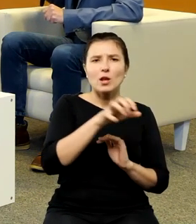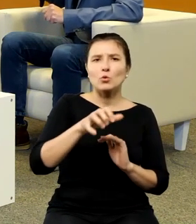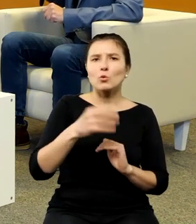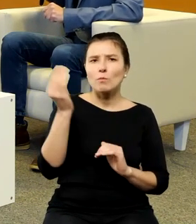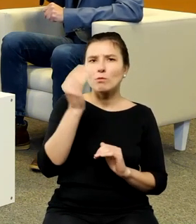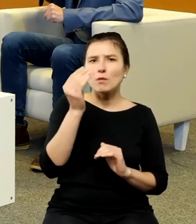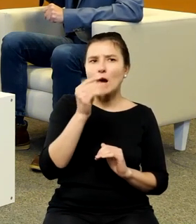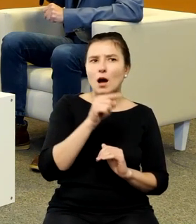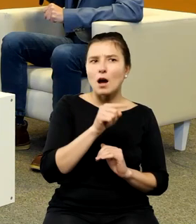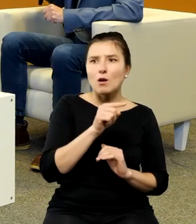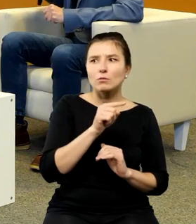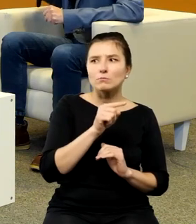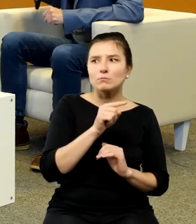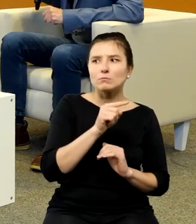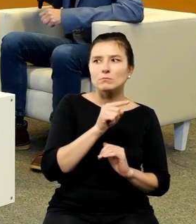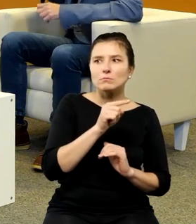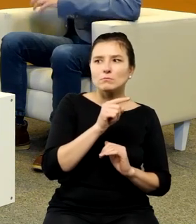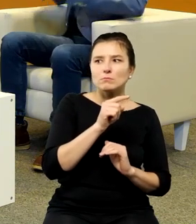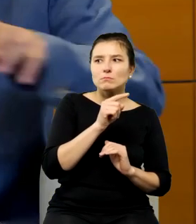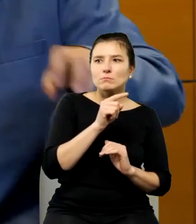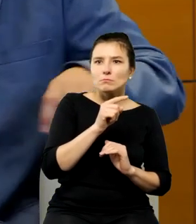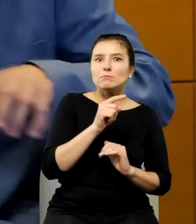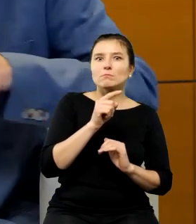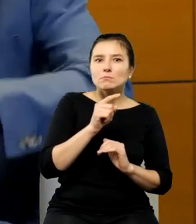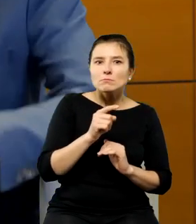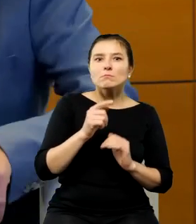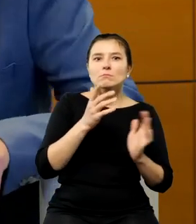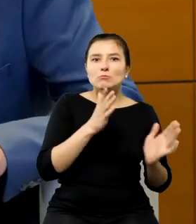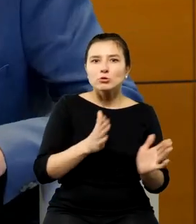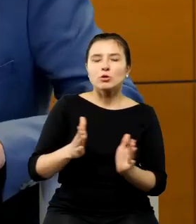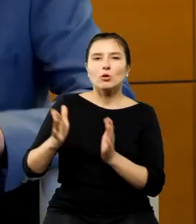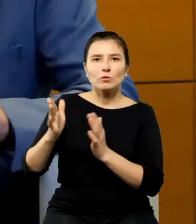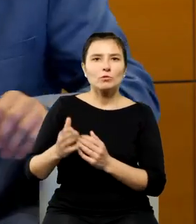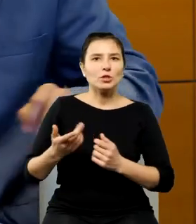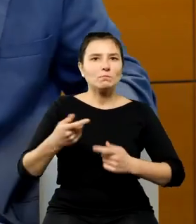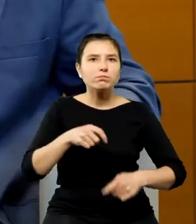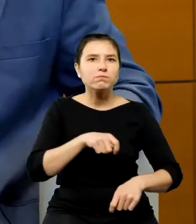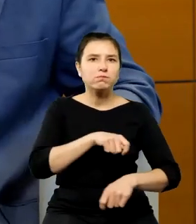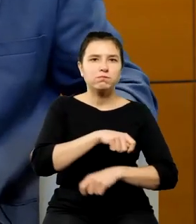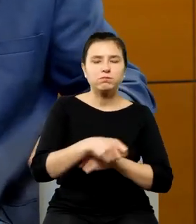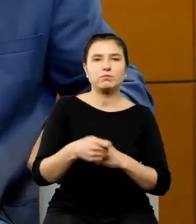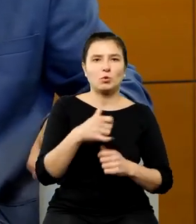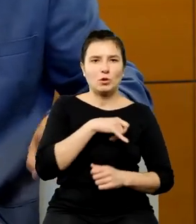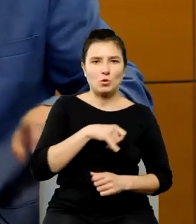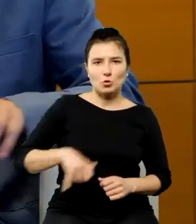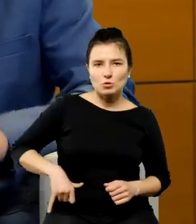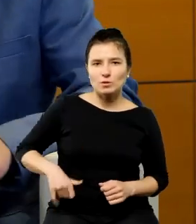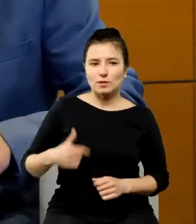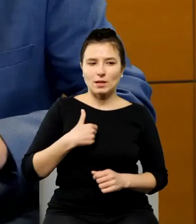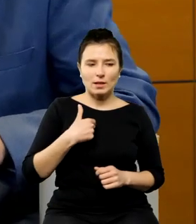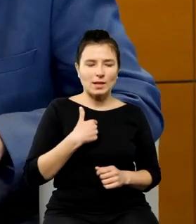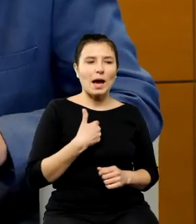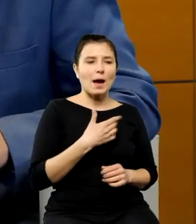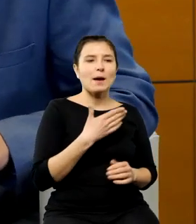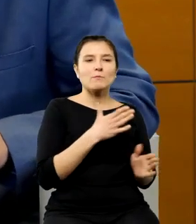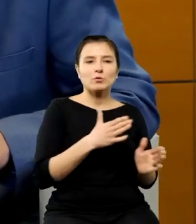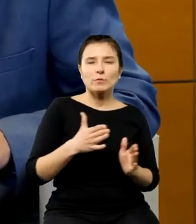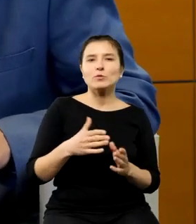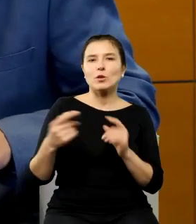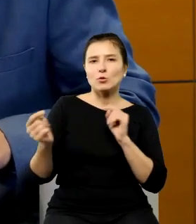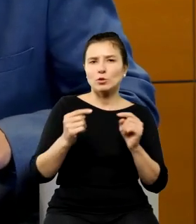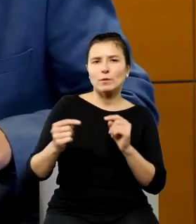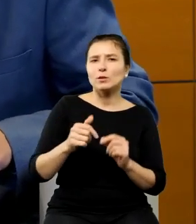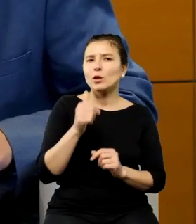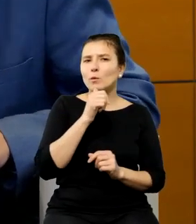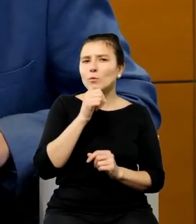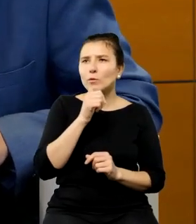bić tym rytmem rocznicowym jak przygotowując się do tej dzisiejszej debaty próbowałem sobie nakreślić w swoich notatkach taką mapę